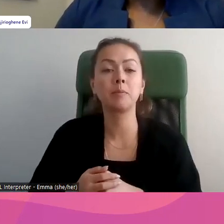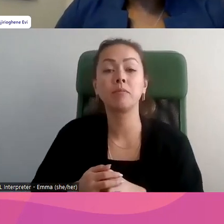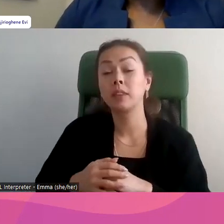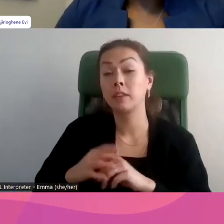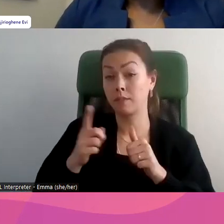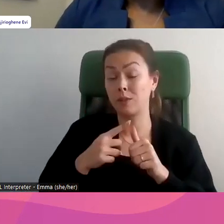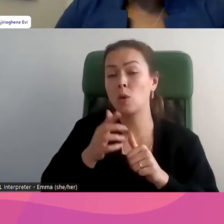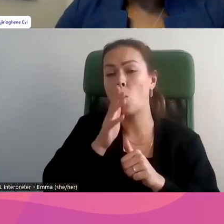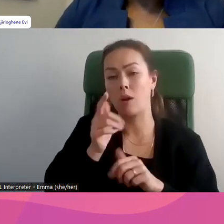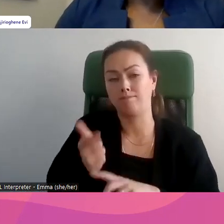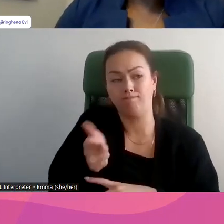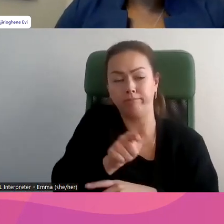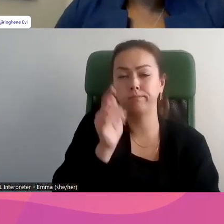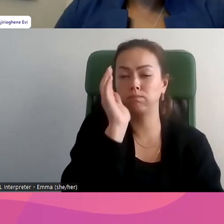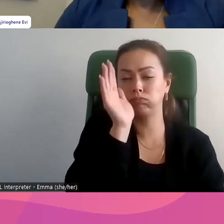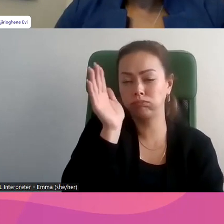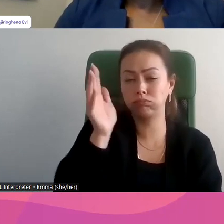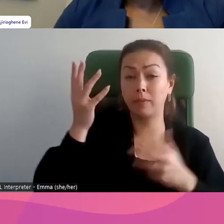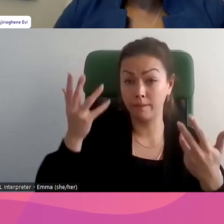puis nous passerons à la période de questions.